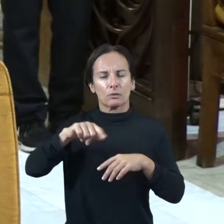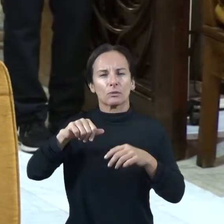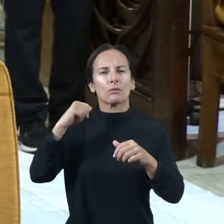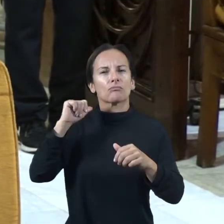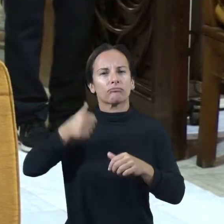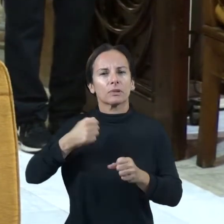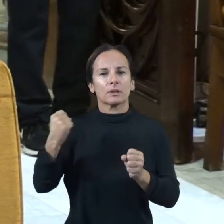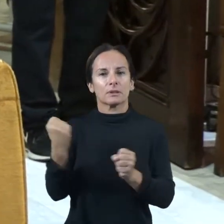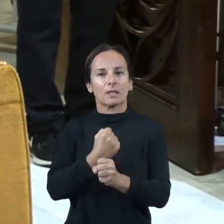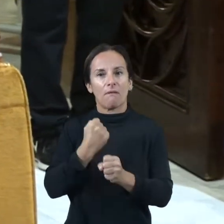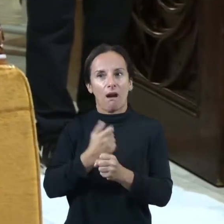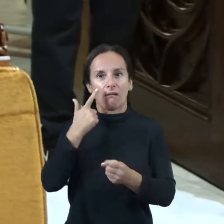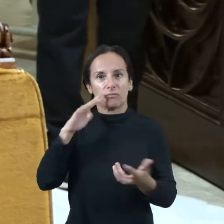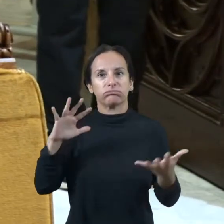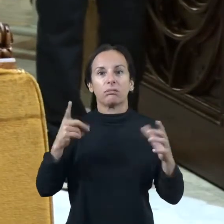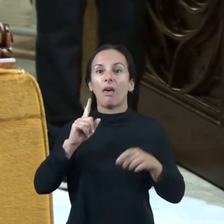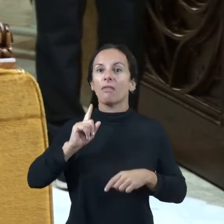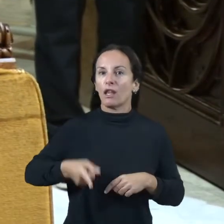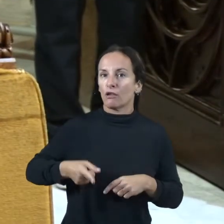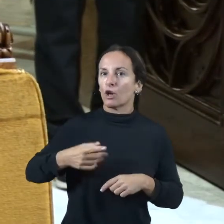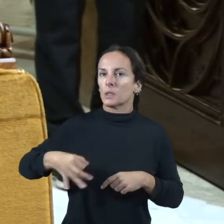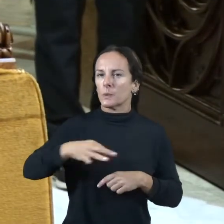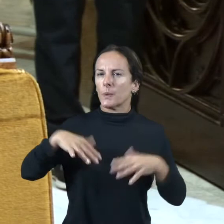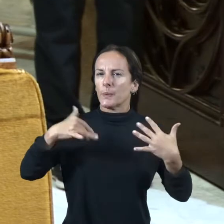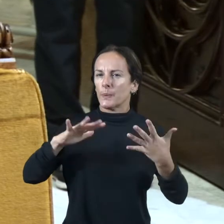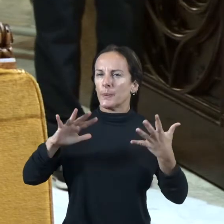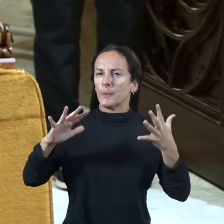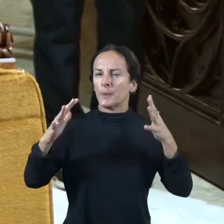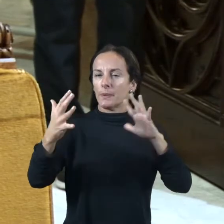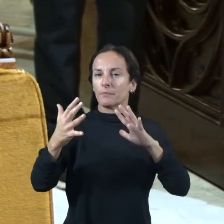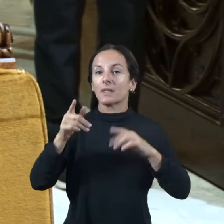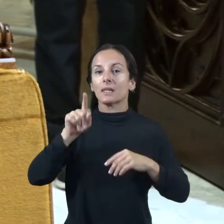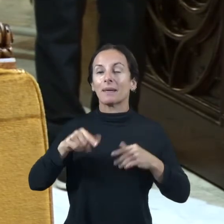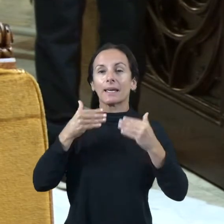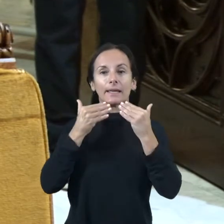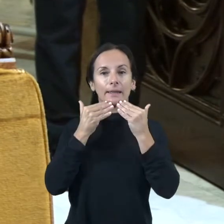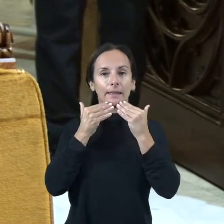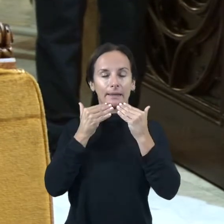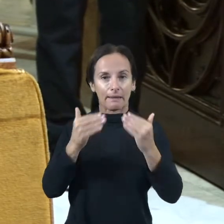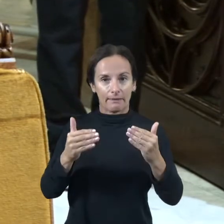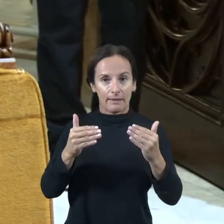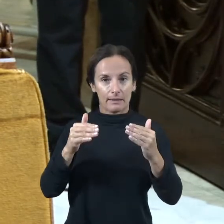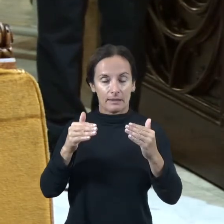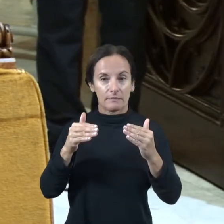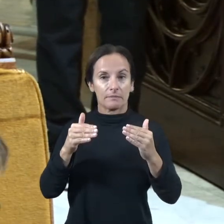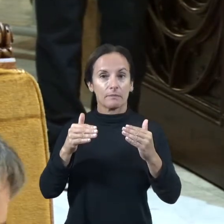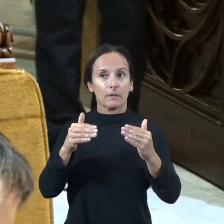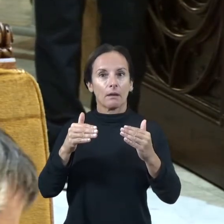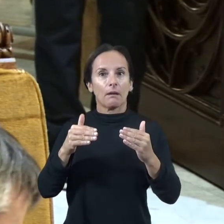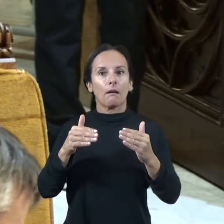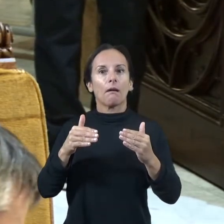'evolució d'aquesta direcció insular també volem agrair el fet que s'hagin ampliat les